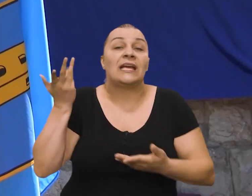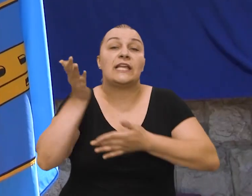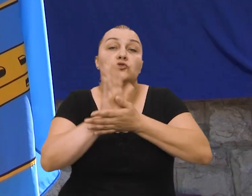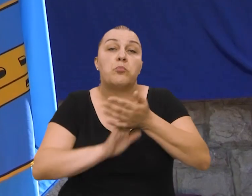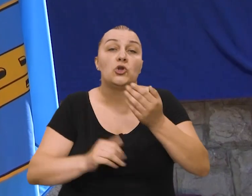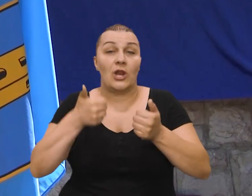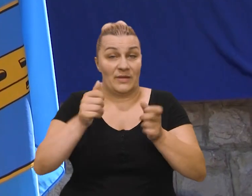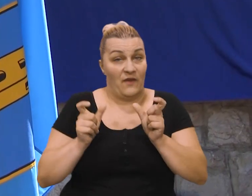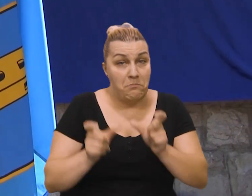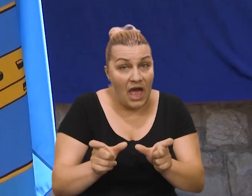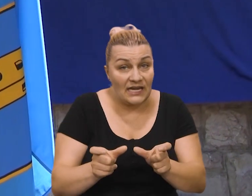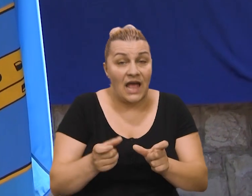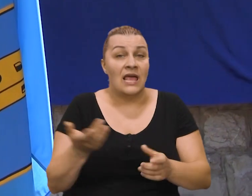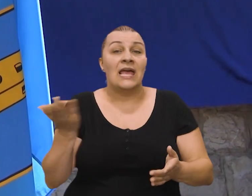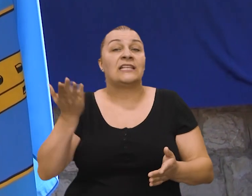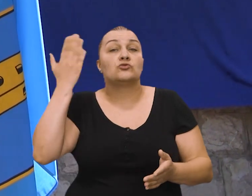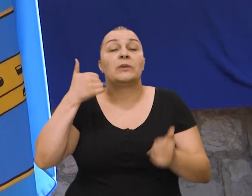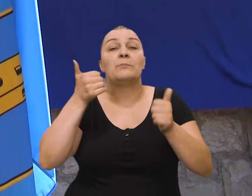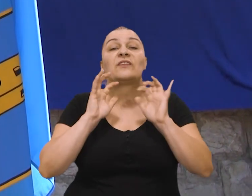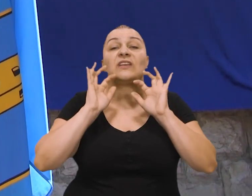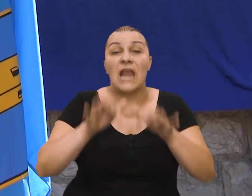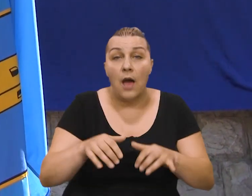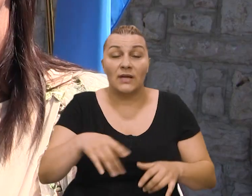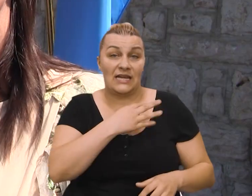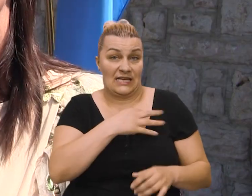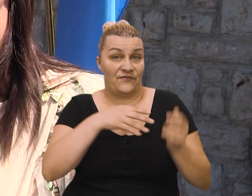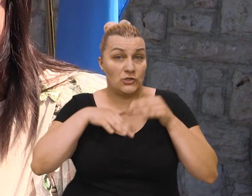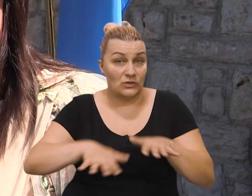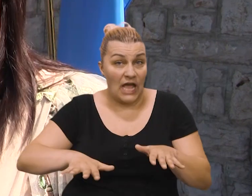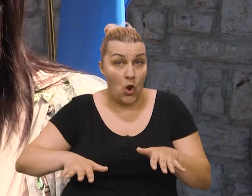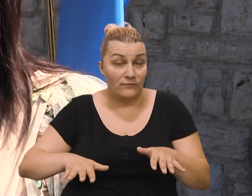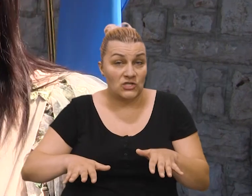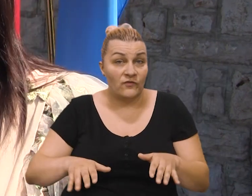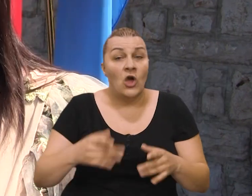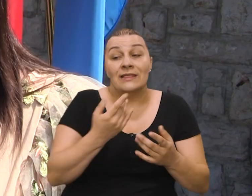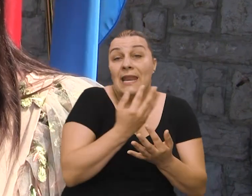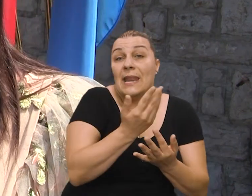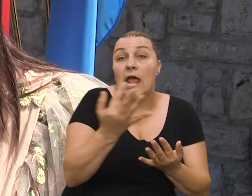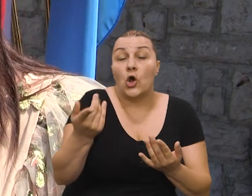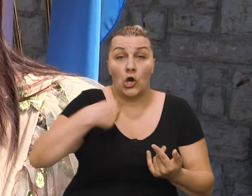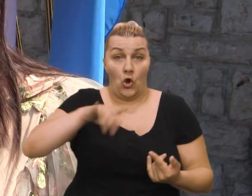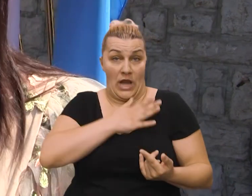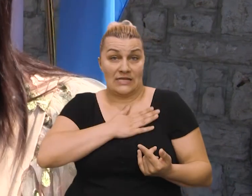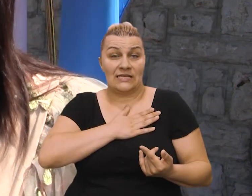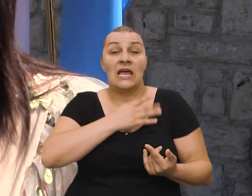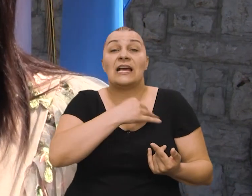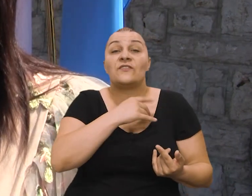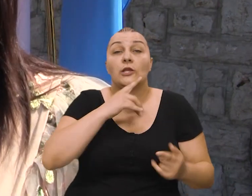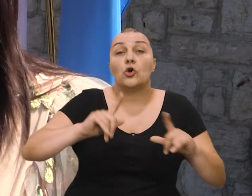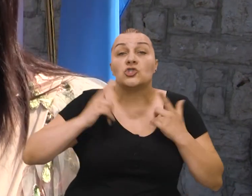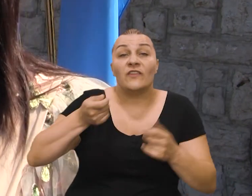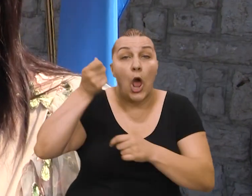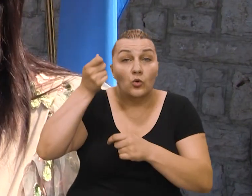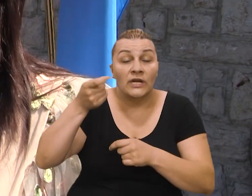gdje su krenule prve barikate, gdje su bili prvi napadi na hrvatsko stanovništvo, da nekolicina nas Hrvata koja je